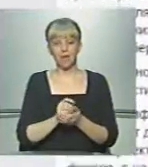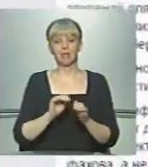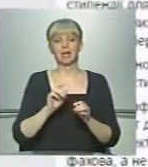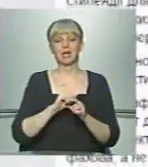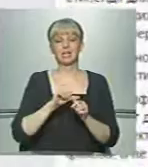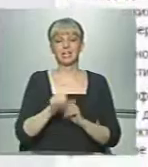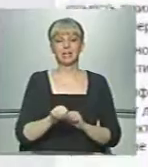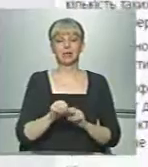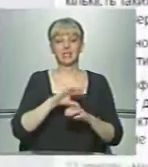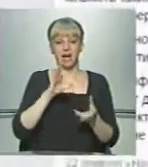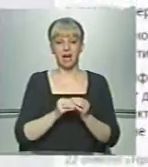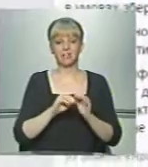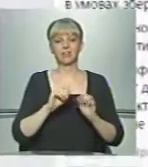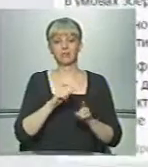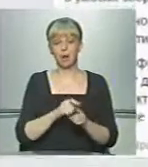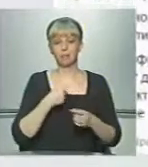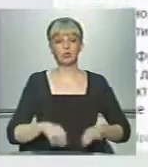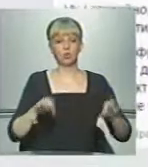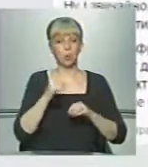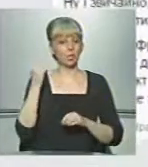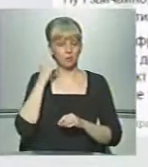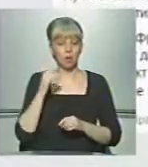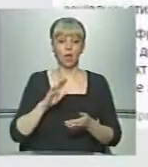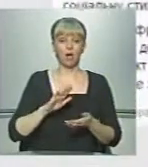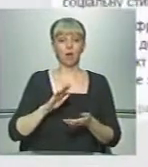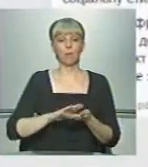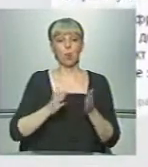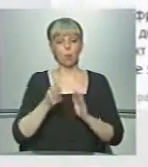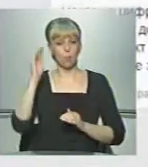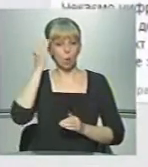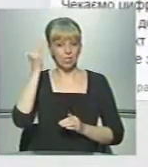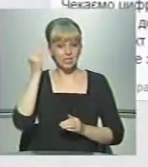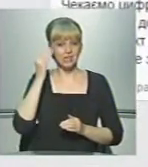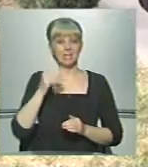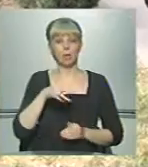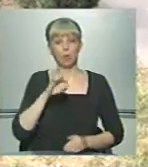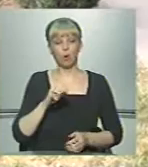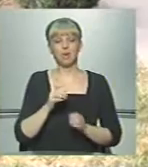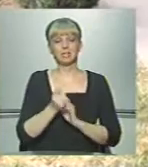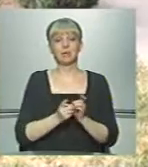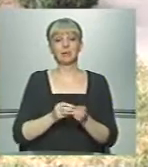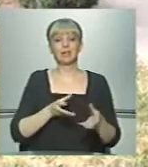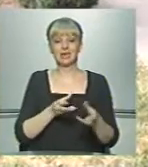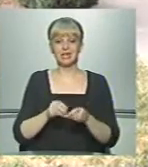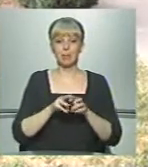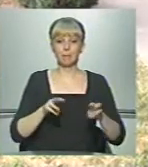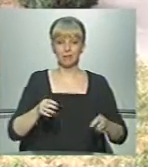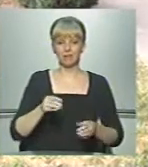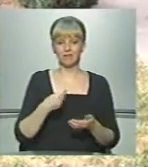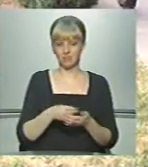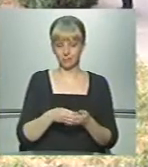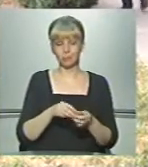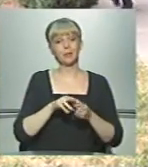ми нічого не чуємо. У тому числі від Мінфіну. Позиція МОН зміниться під тиском Мінфіну. Натомість у Мінфіні поки